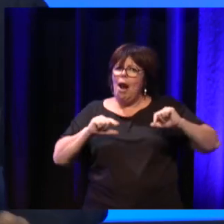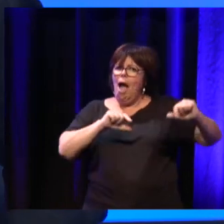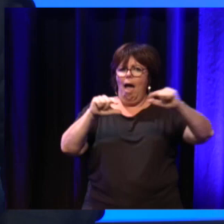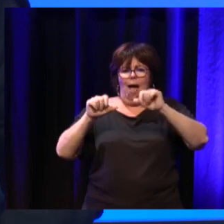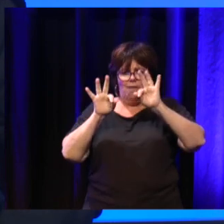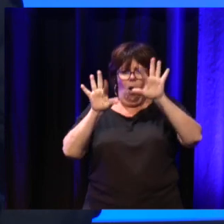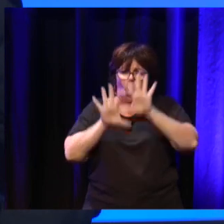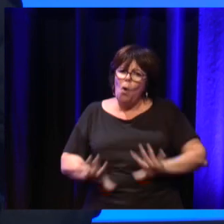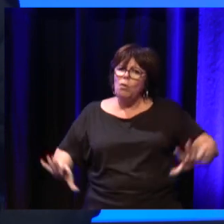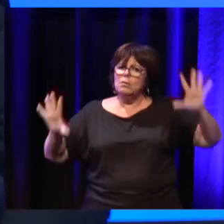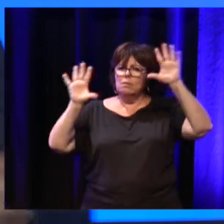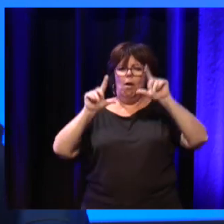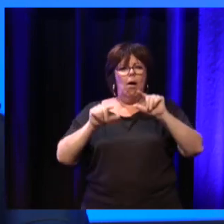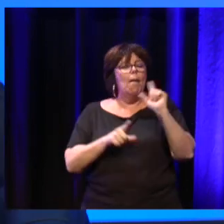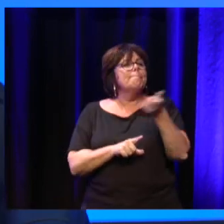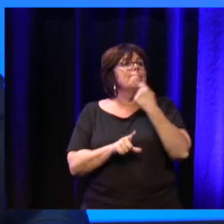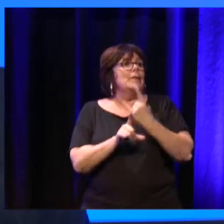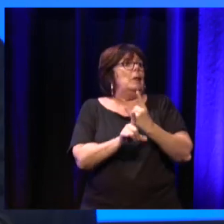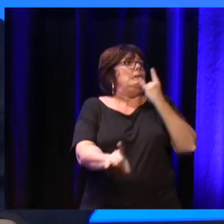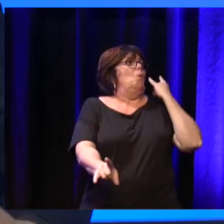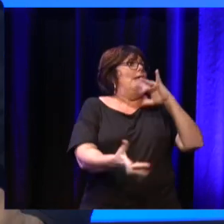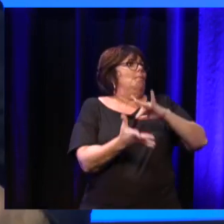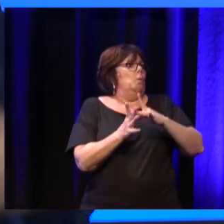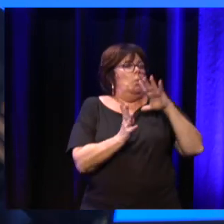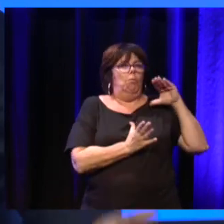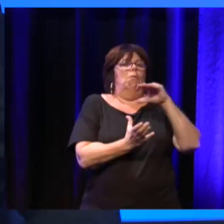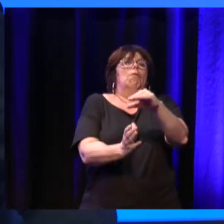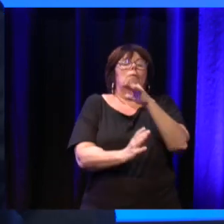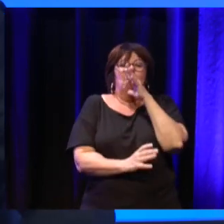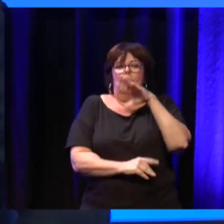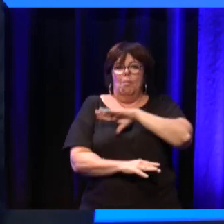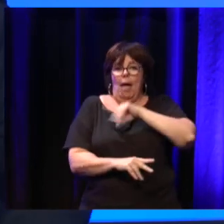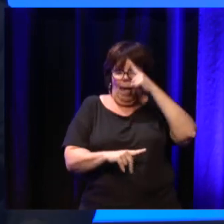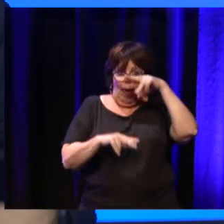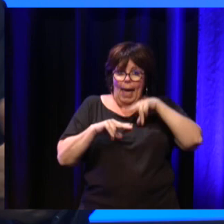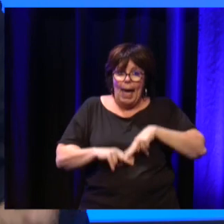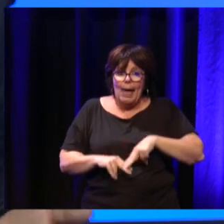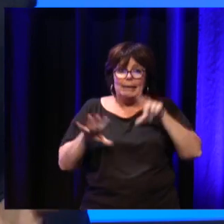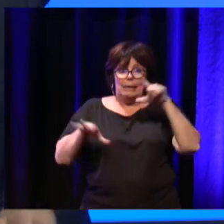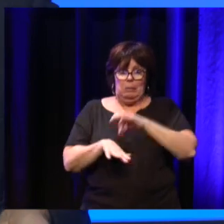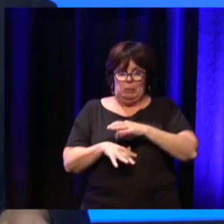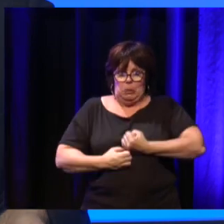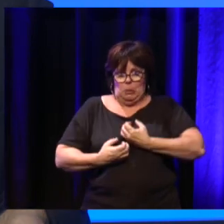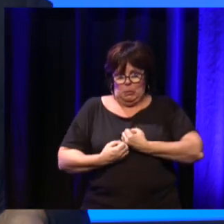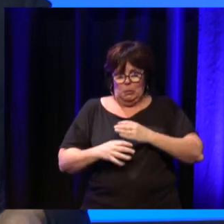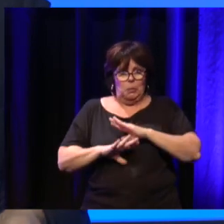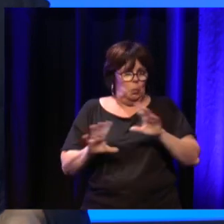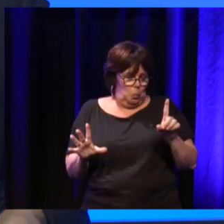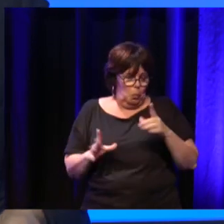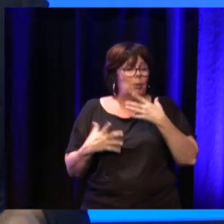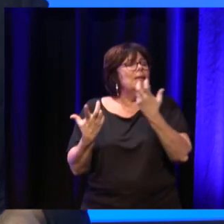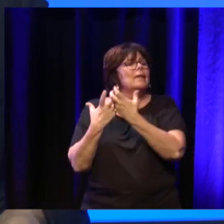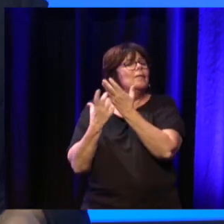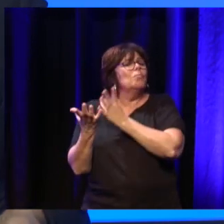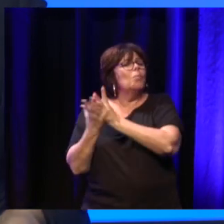Je ne pas refaire toute l'historique, il me reste 7 minutes, mais je pense au Bistrot Mémoire forcément. Je pense à